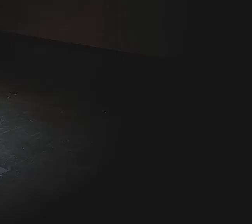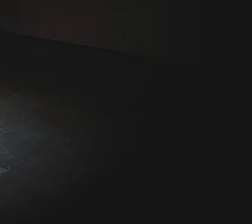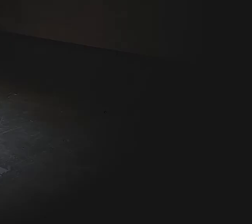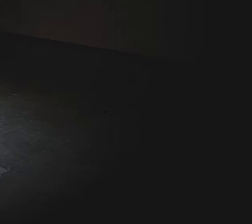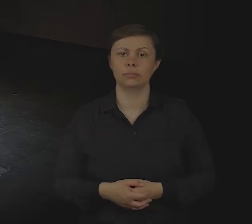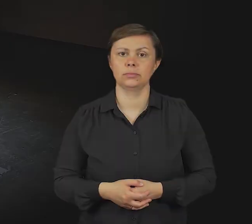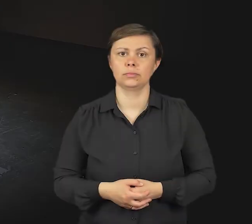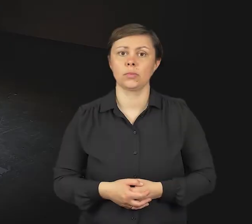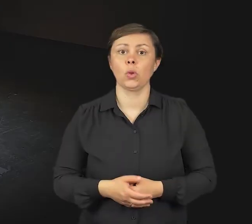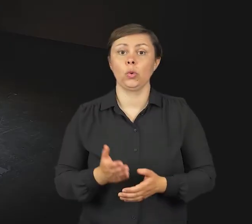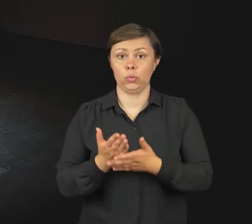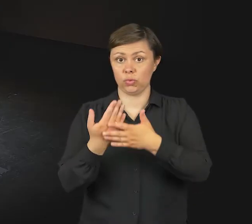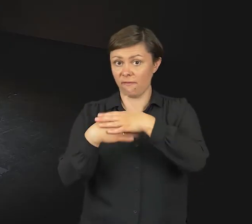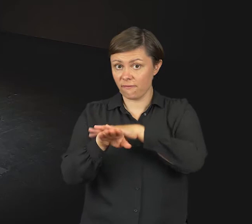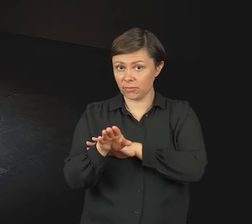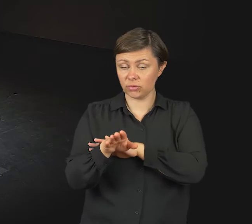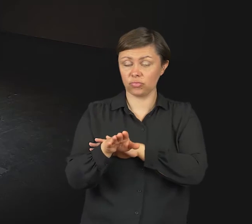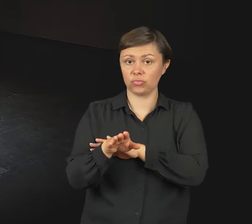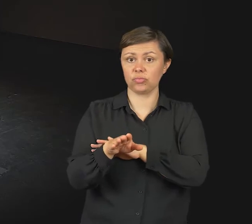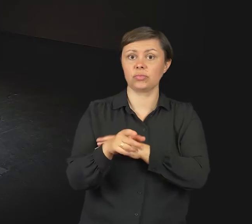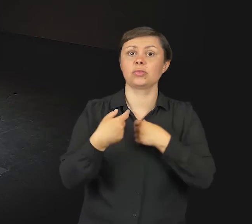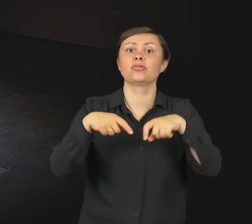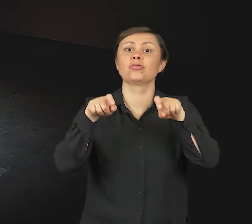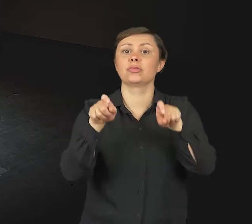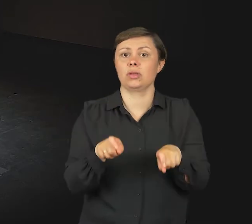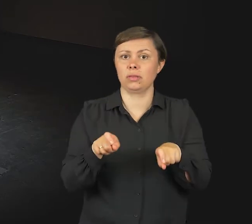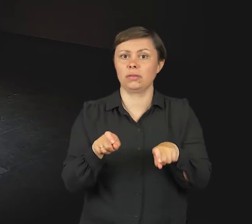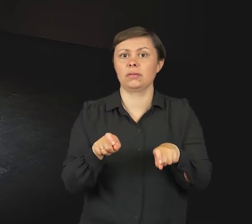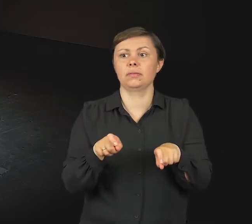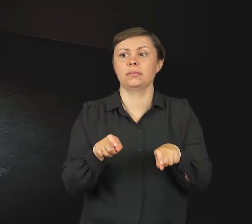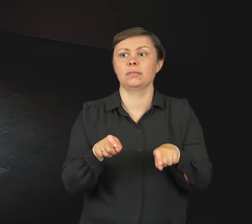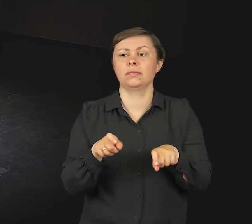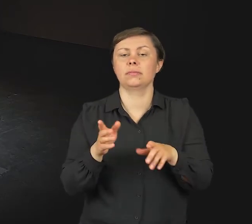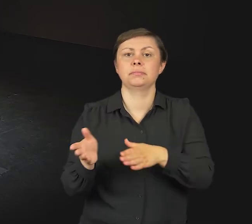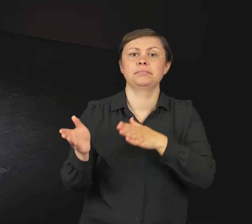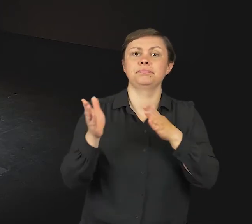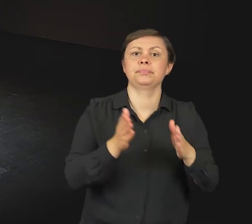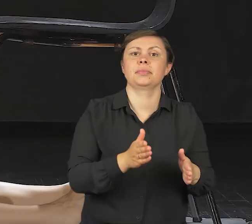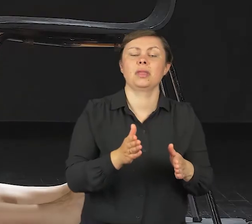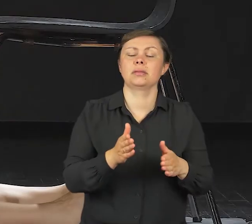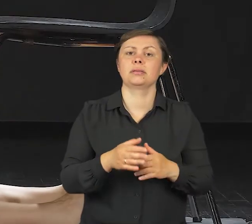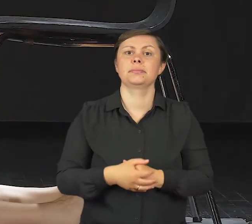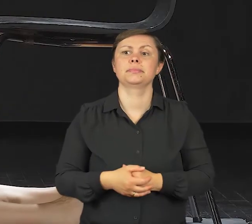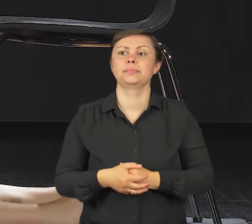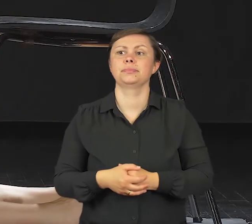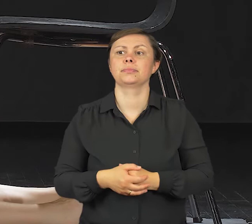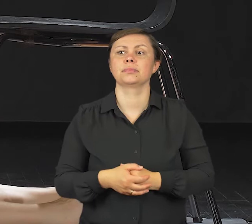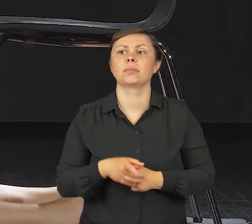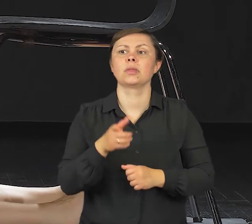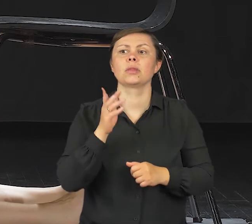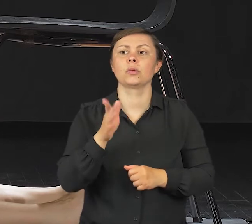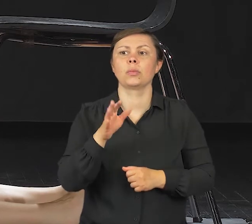Wyjście z pozycji, siad i przechodzimy do następnej. To będzie